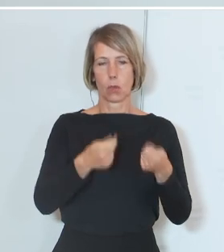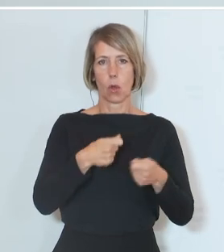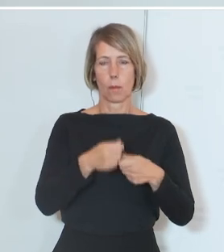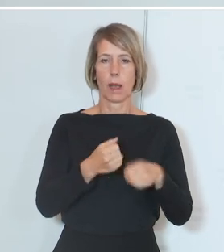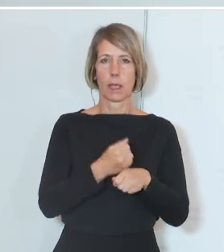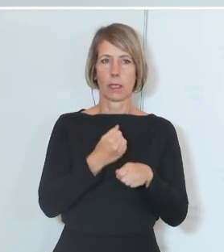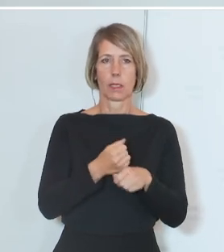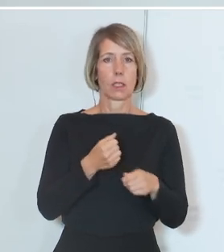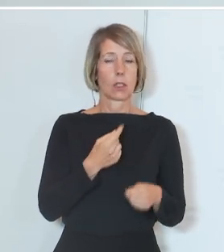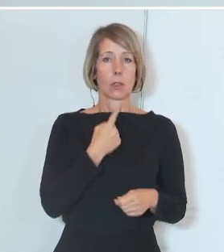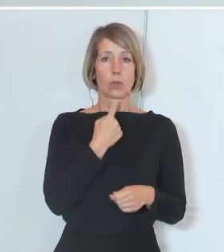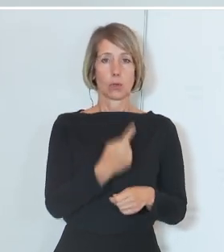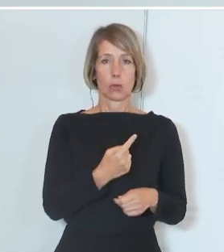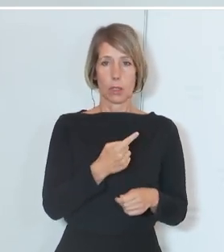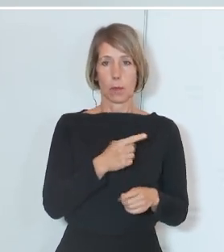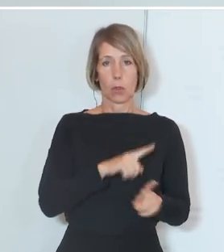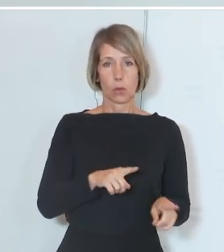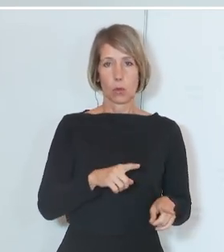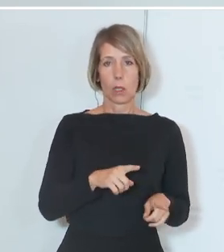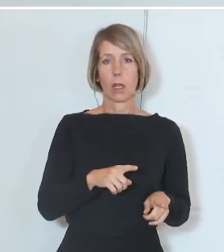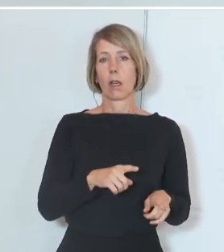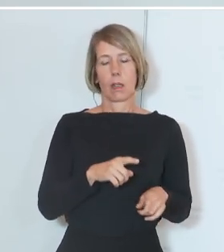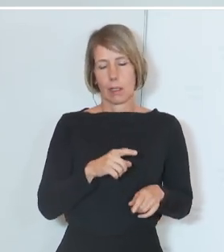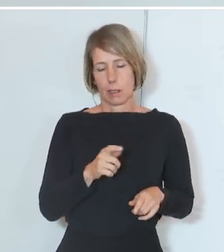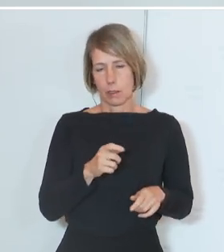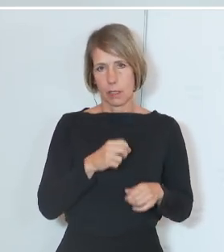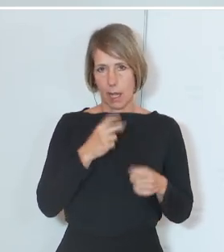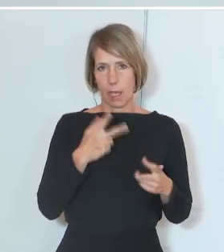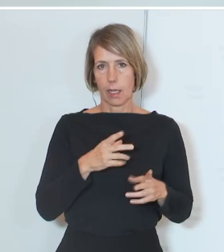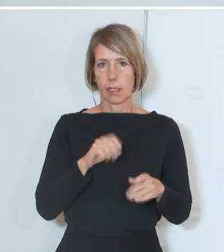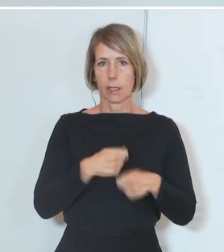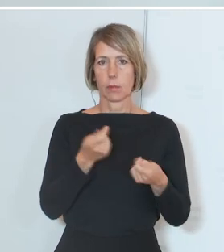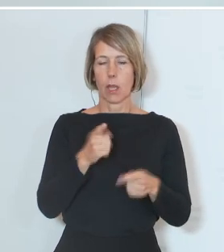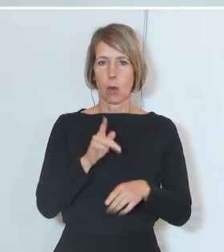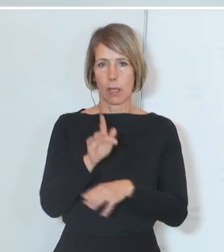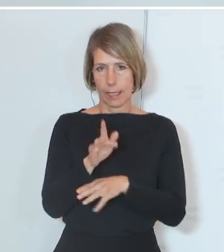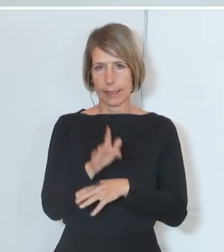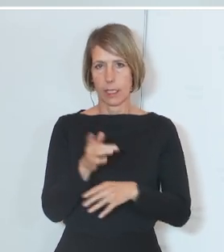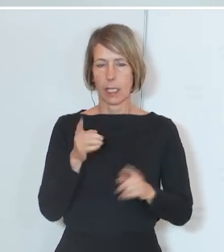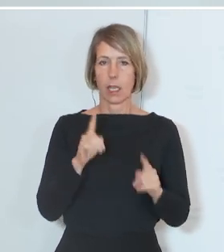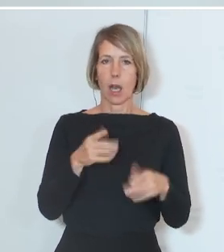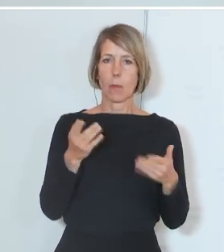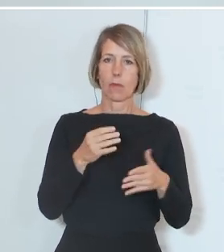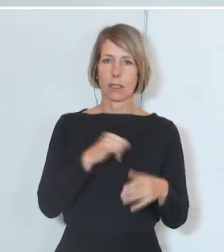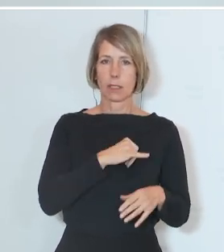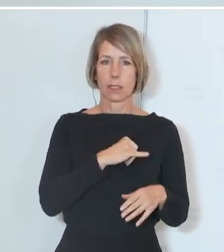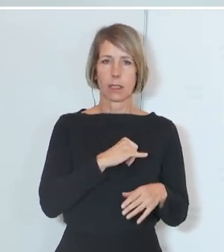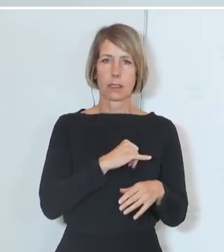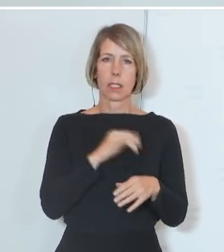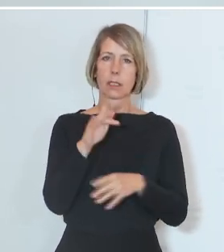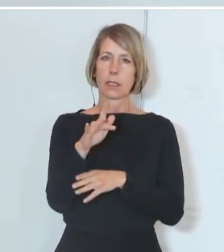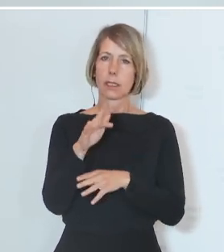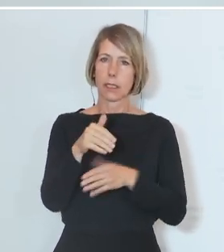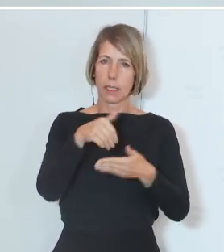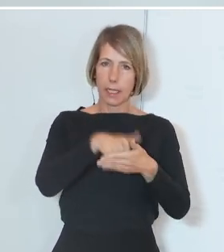Zustimmung zu Lehrplanentwürfen gibt, sondern auch Kritik gibt, ist klar. Das, was ich immer ein bisschen interessant finde, ist, dass die Kritik nicht inhaltlich